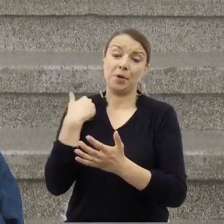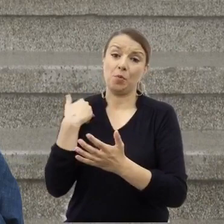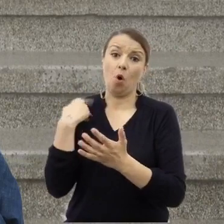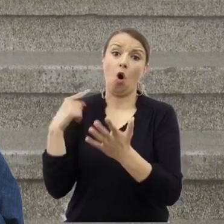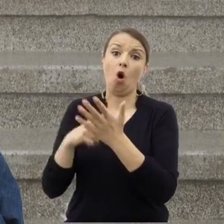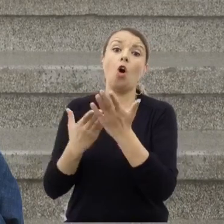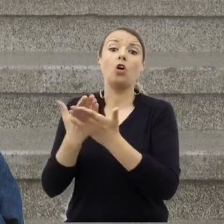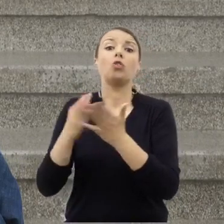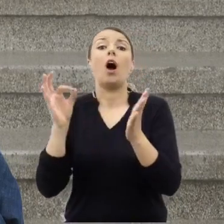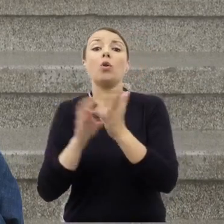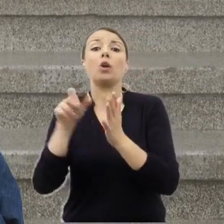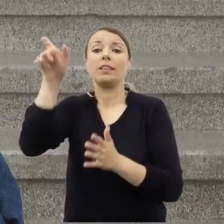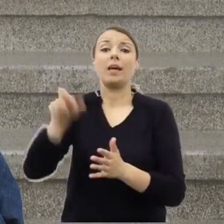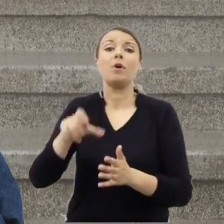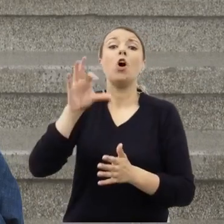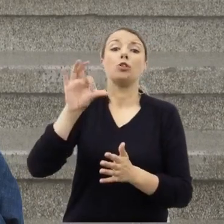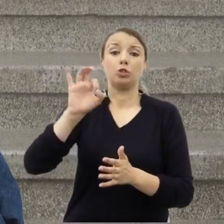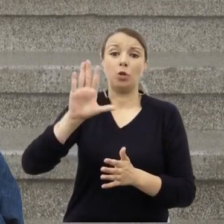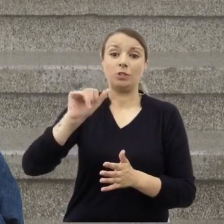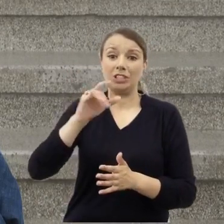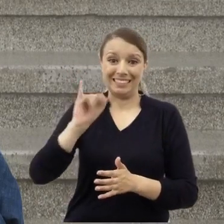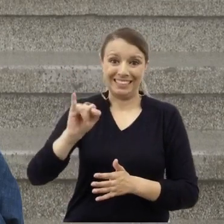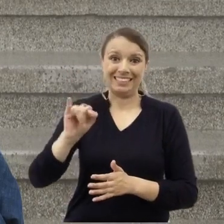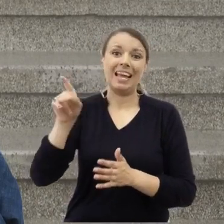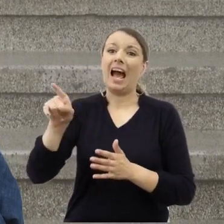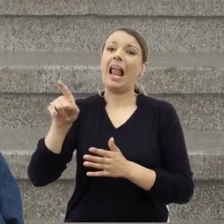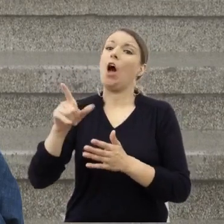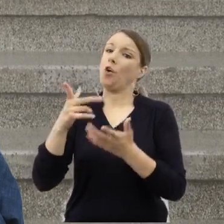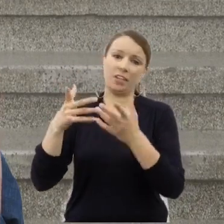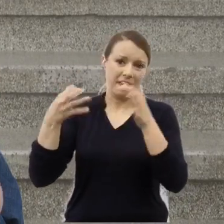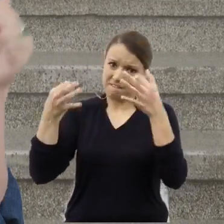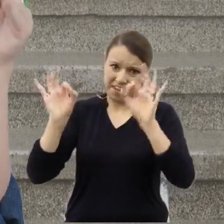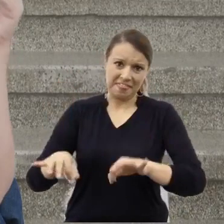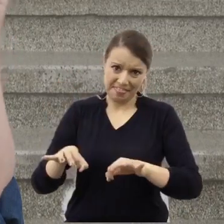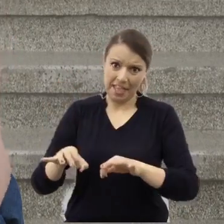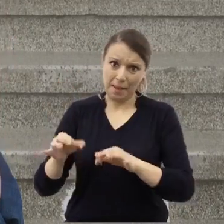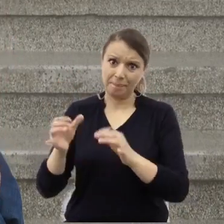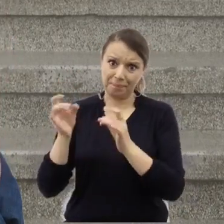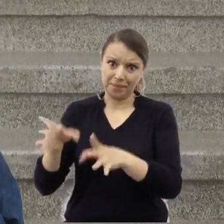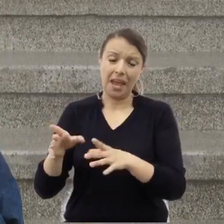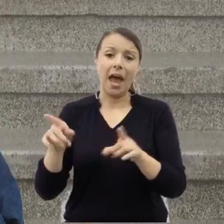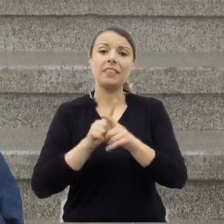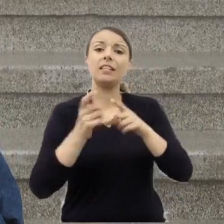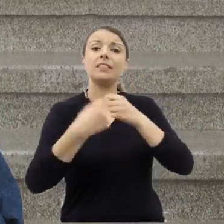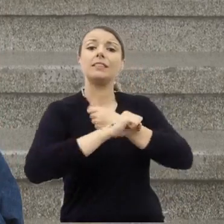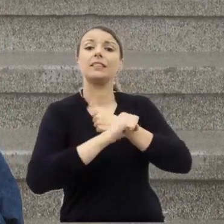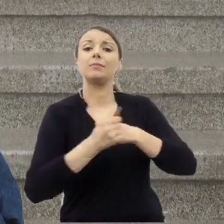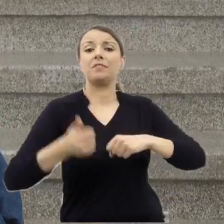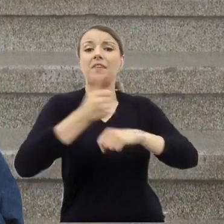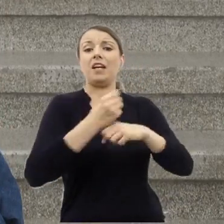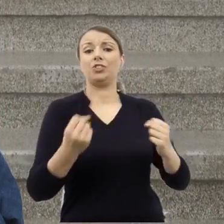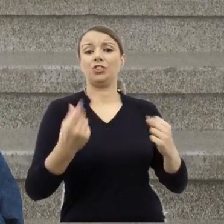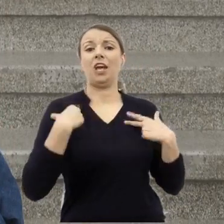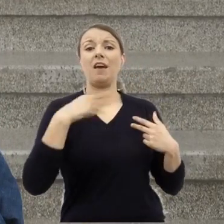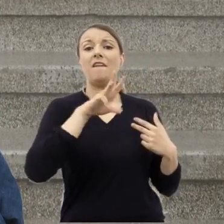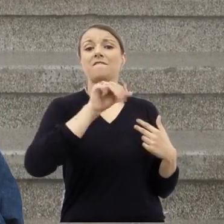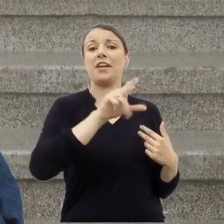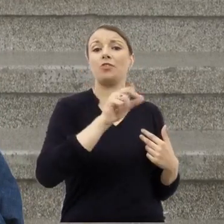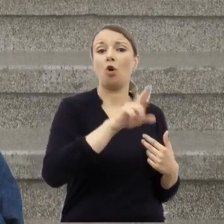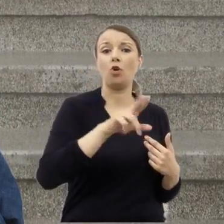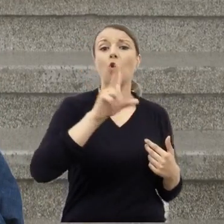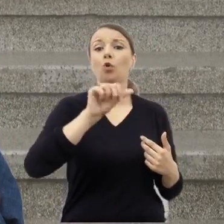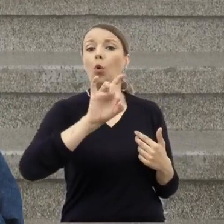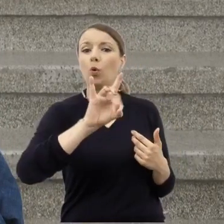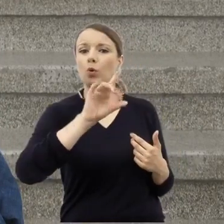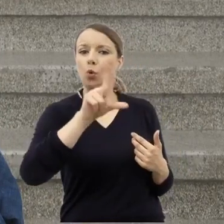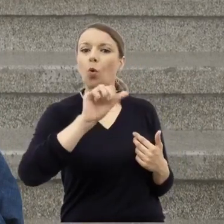Sobczyński i uniewinniony. I zastępca, szef, czyli Wiktor Kuźnicki, szef